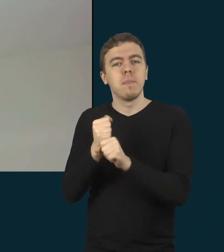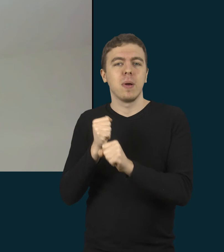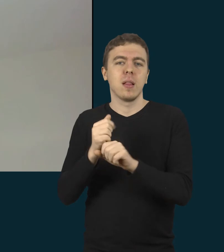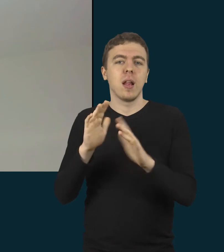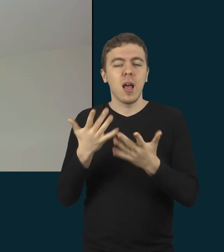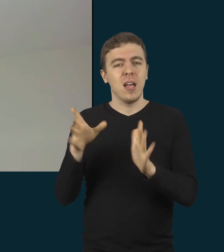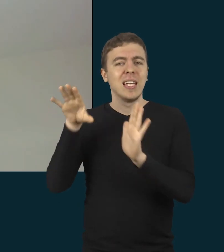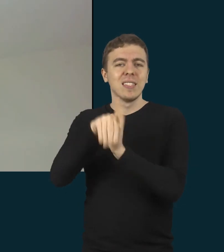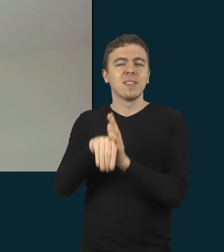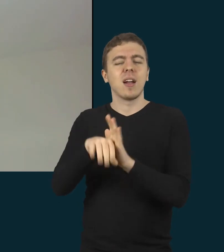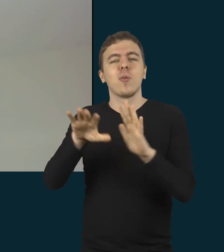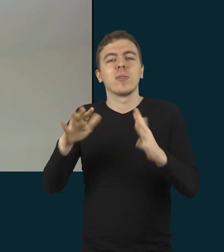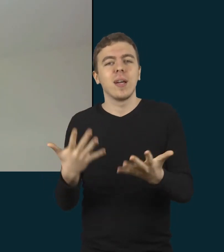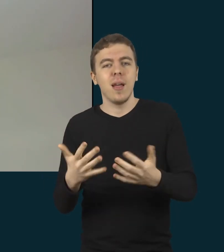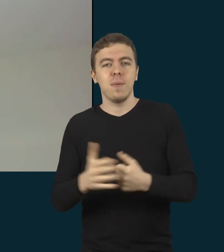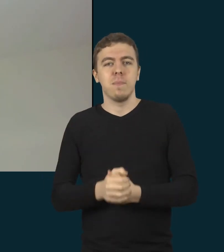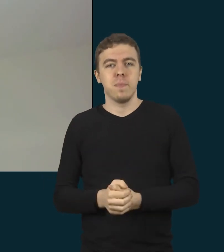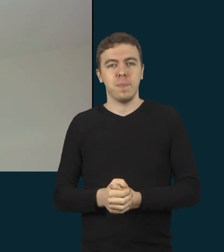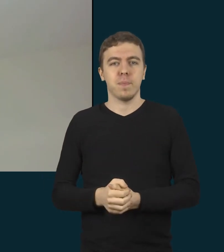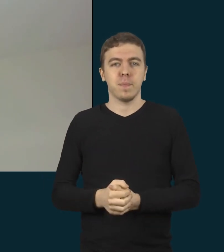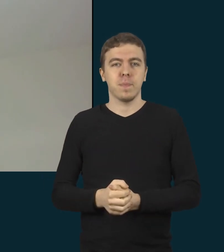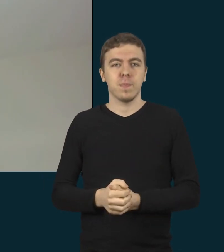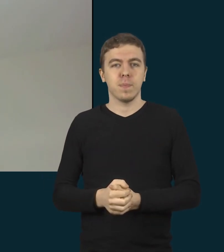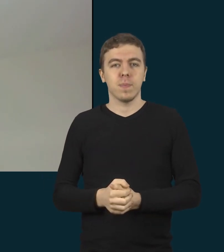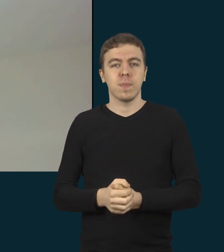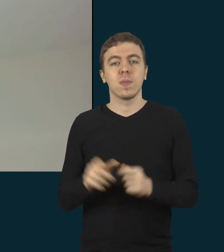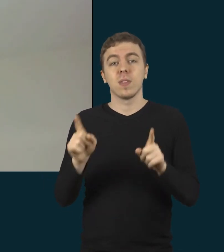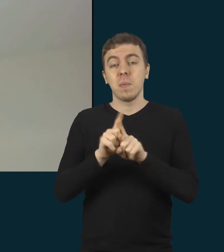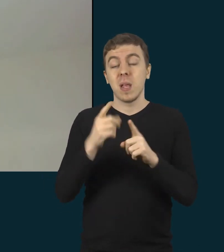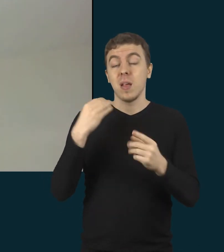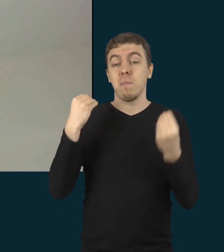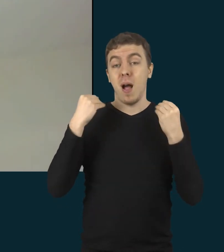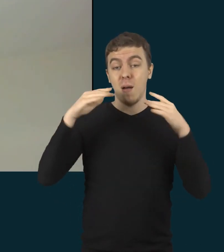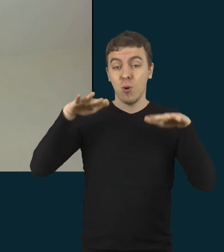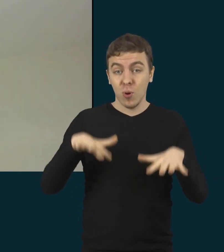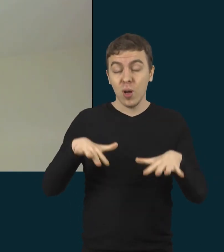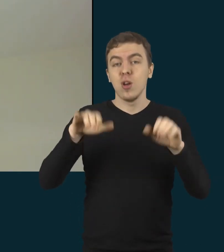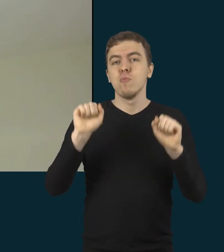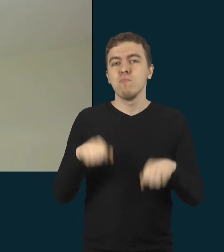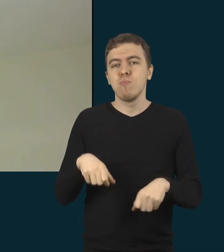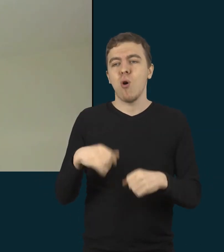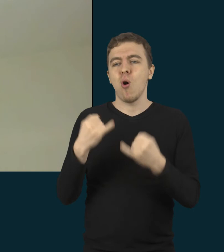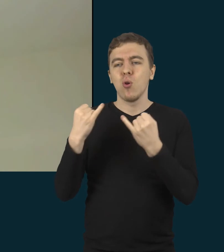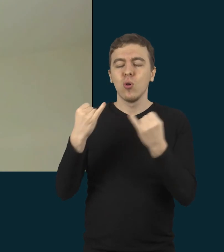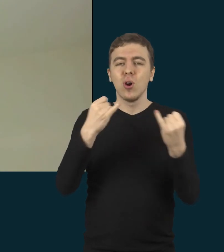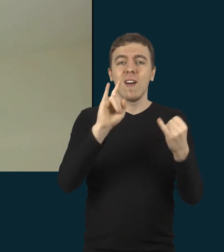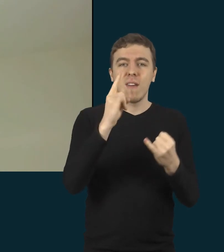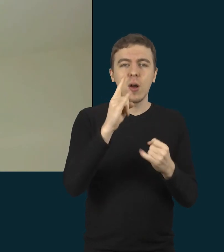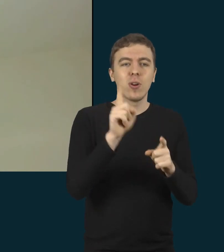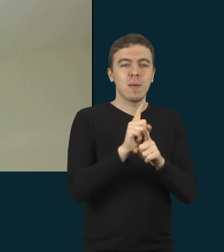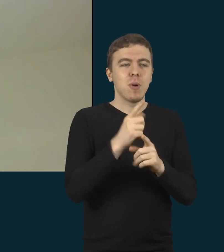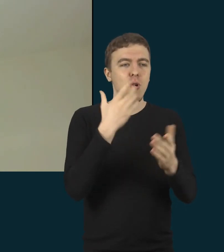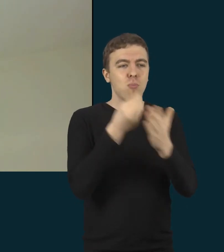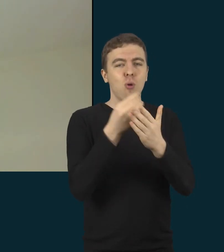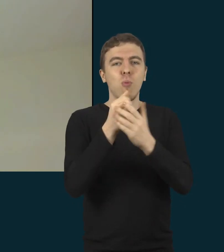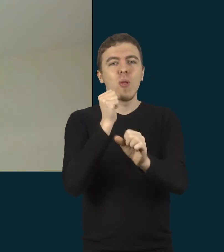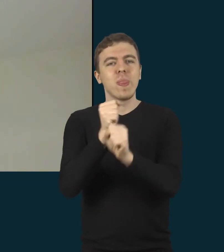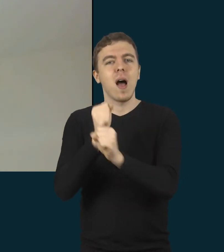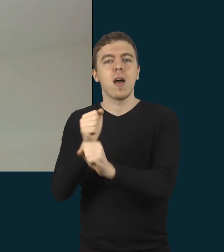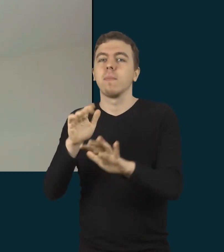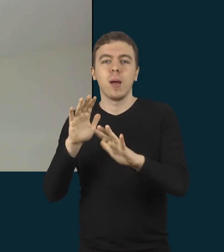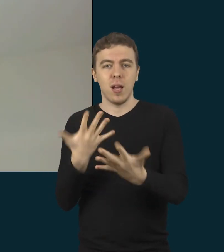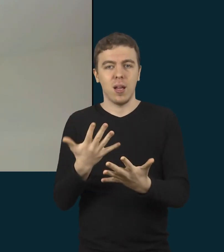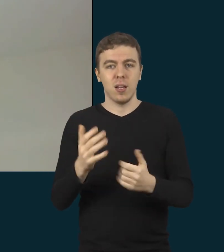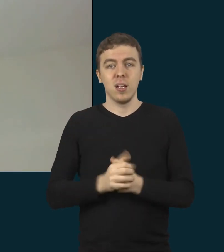įsitraukti į tą procesą. Kitas dalykas pamokos metu irgi suteikti kiekvienam vaikui vaidmenį. Net jeigu jis negali